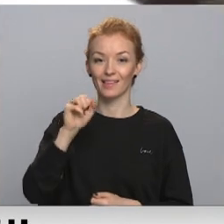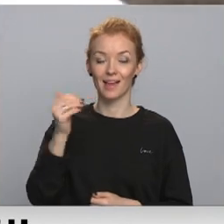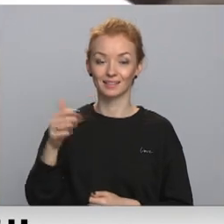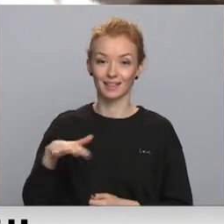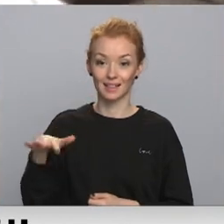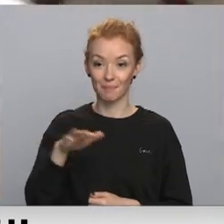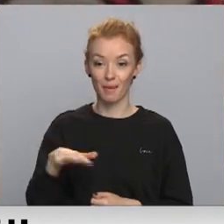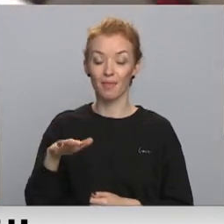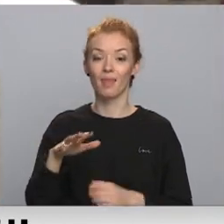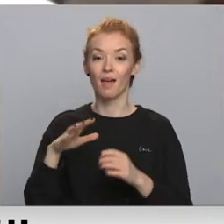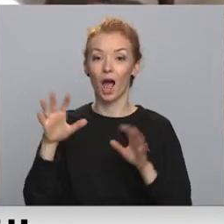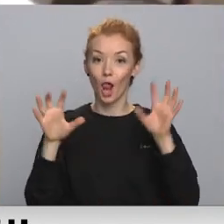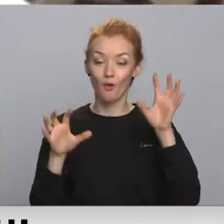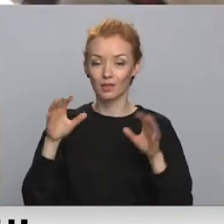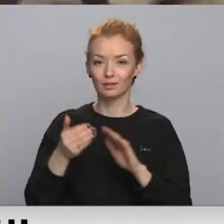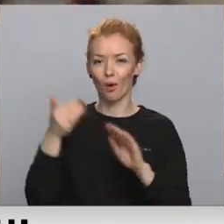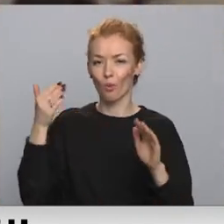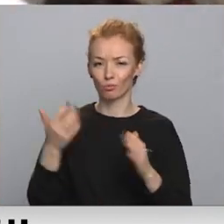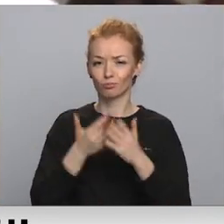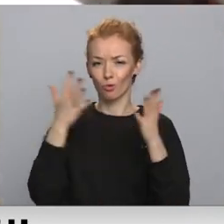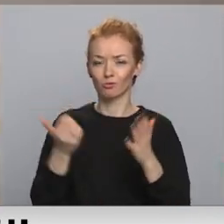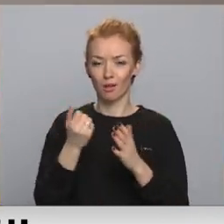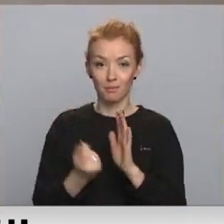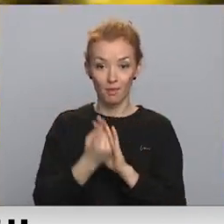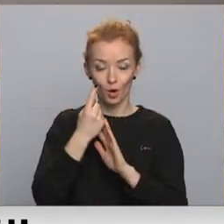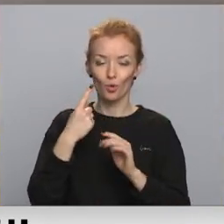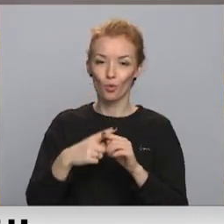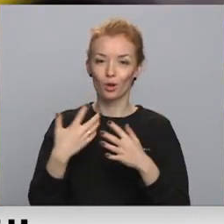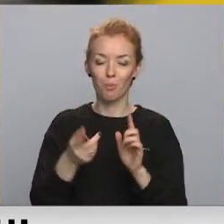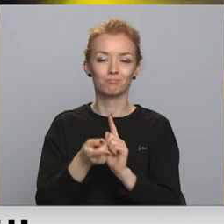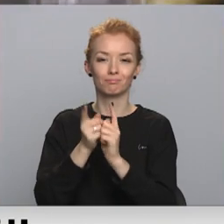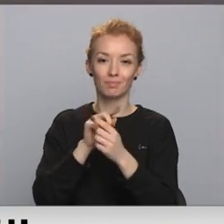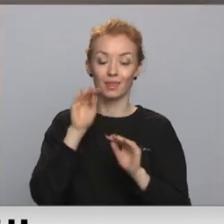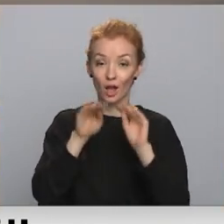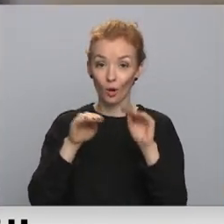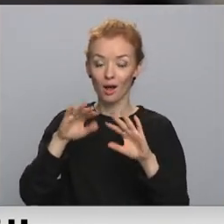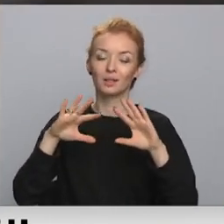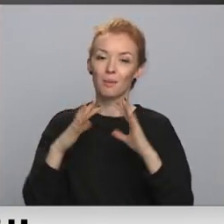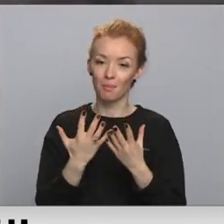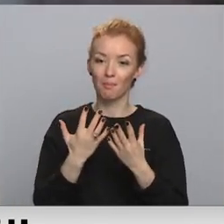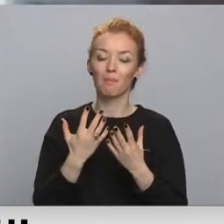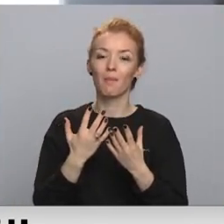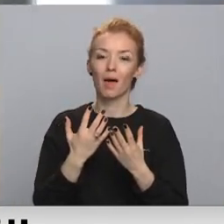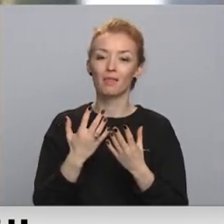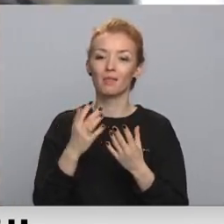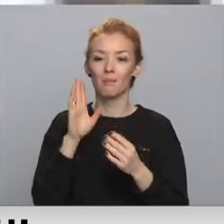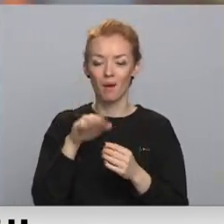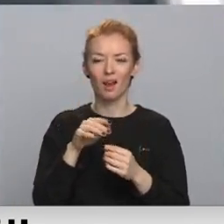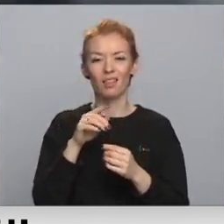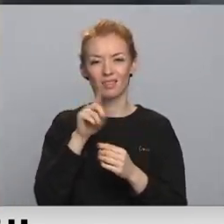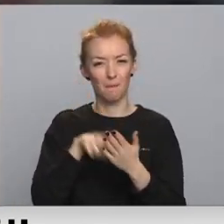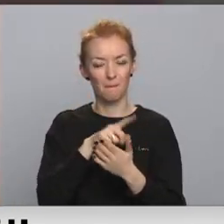ienācis jau pirms daudziem gadiem. Bērniem pieaugot mainījušās dekorācijas, bet nemainīgs palicis iepildums pret neapdomīgo